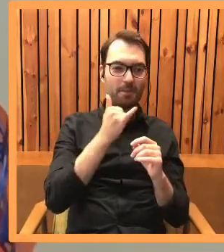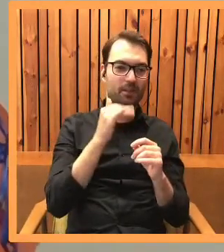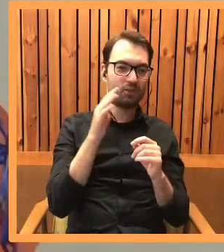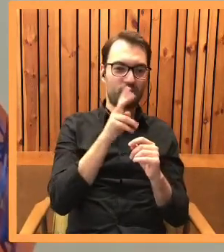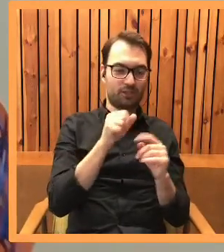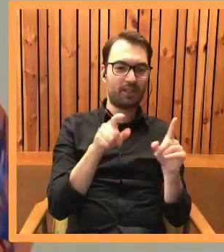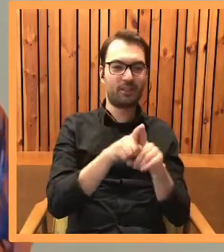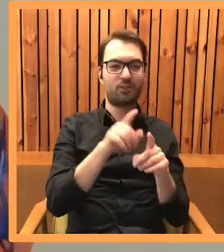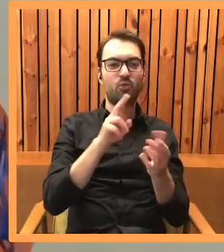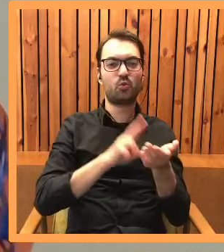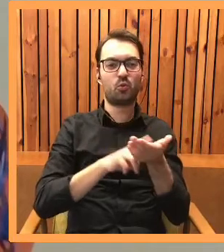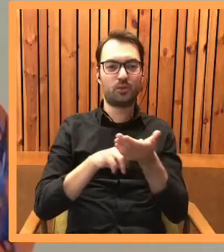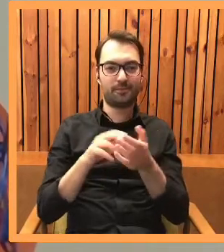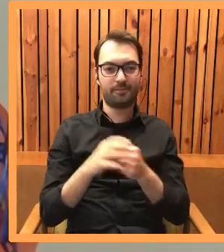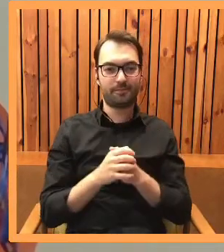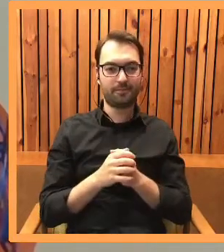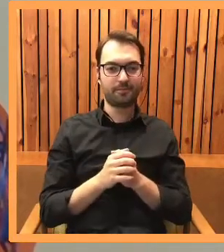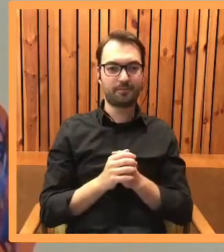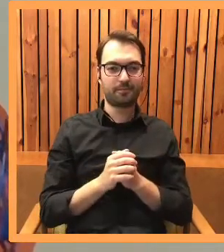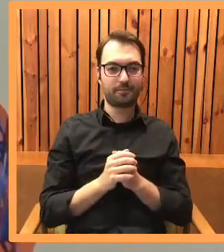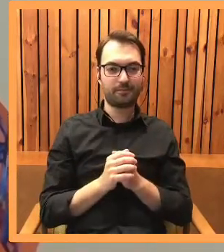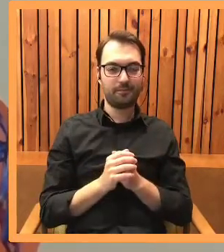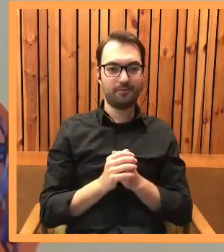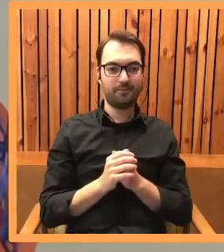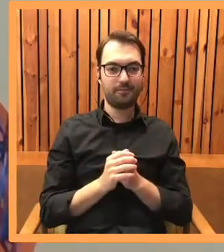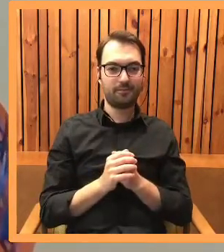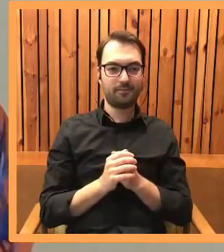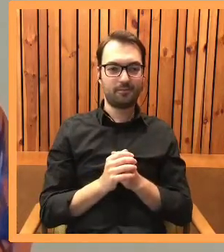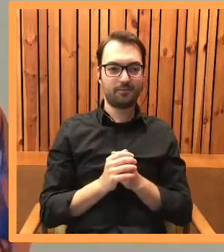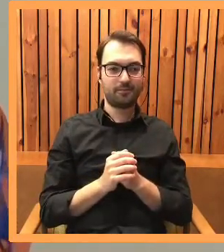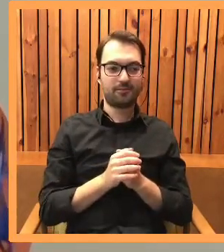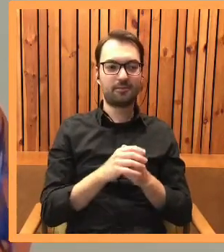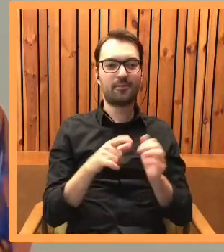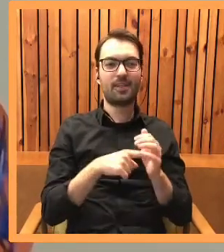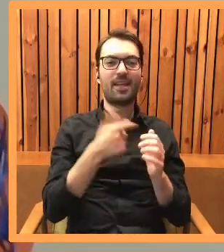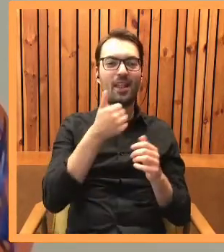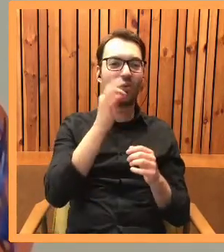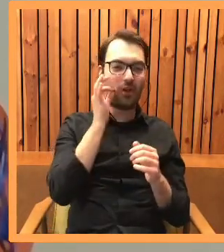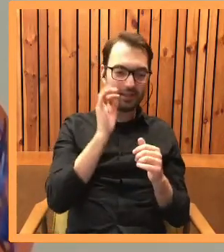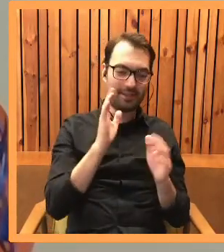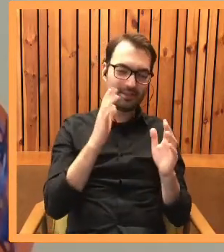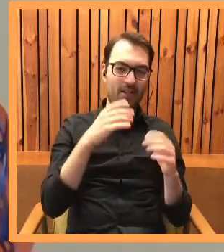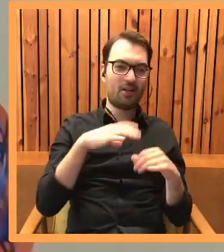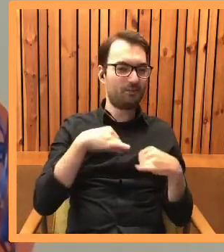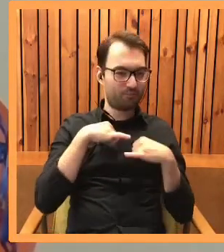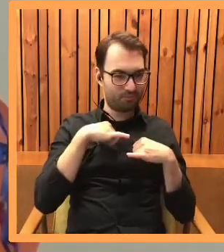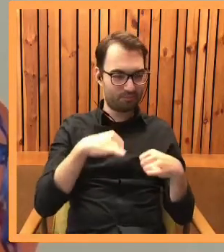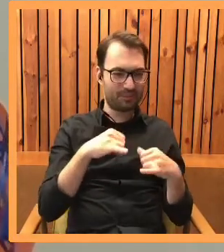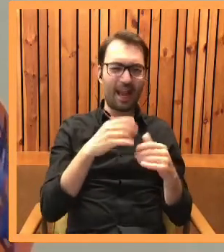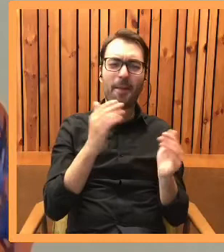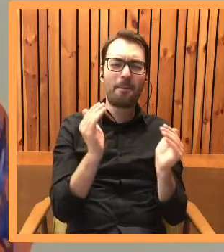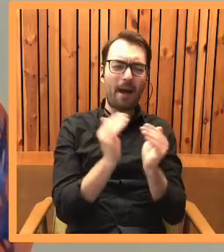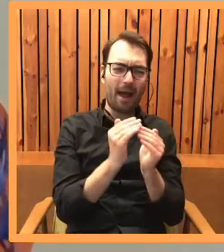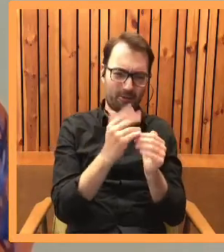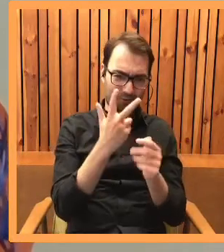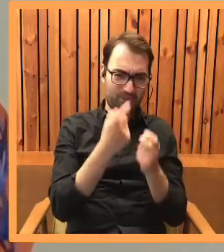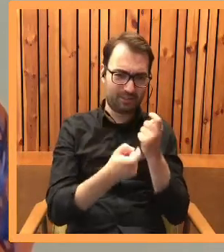Sushi'ego. Od kotki, która, jak powiedziałaś, jest mała duchem, ważenie całe trzy kilo,